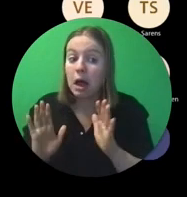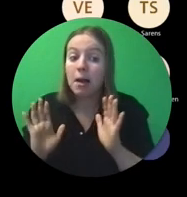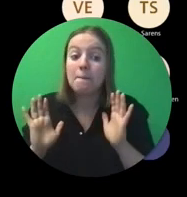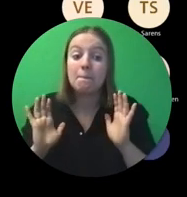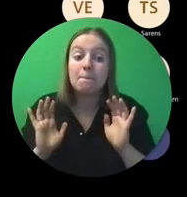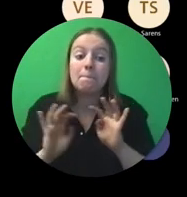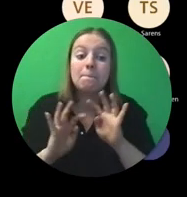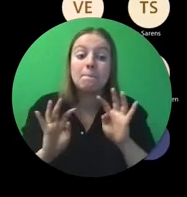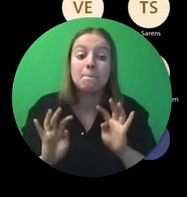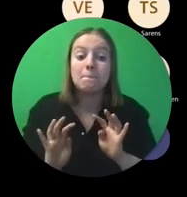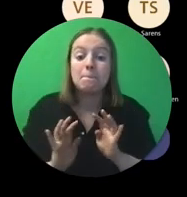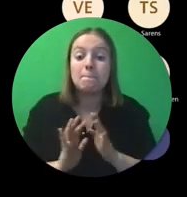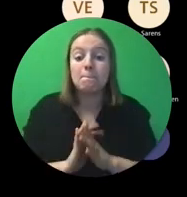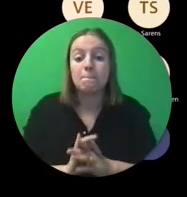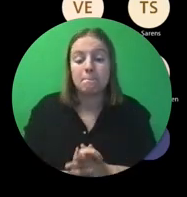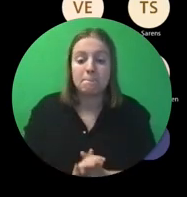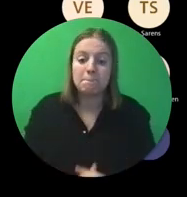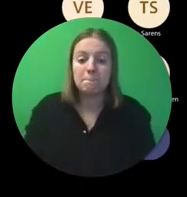projecten.